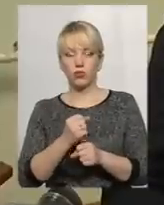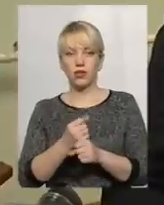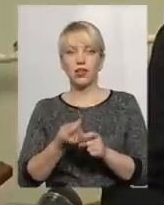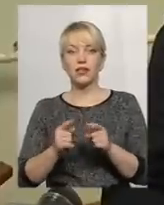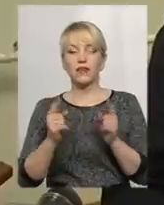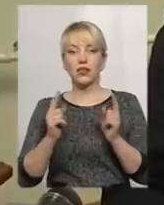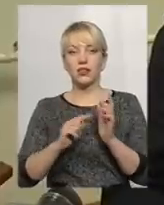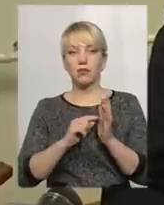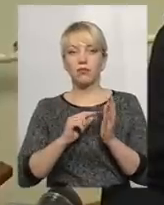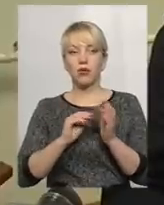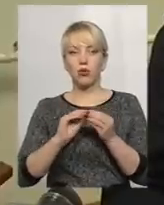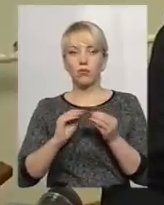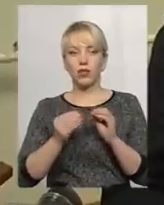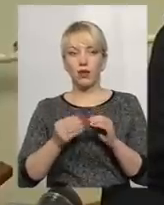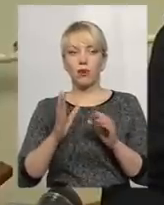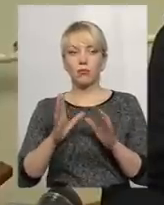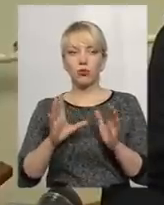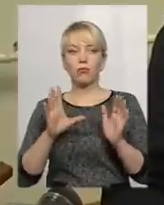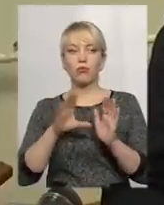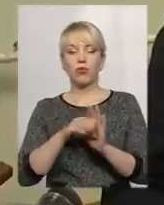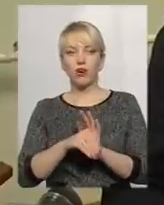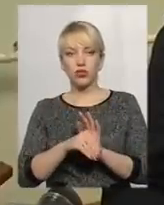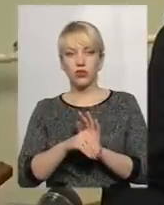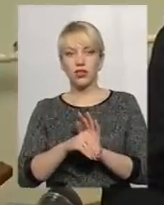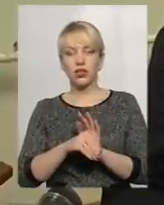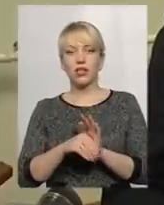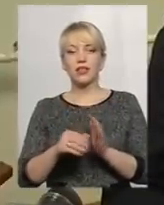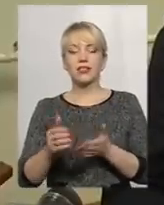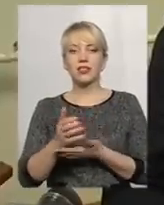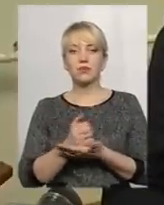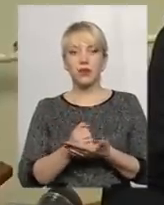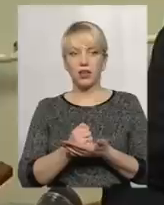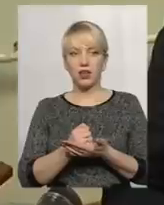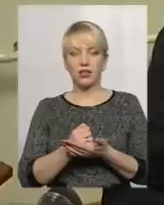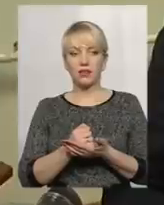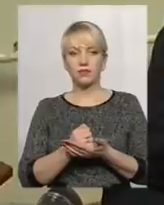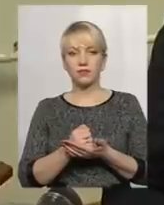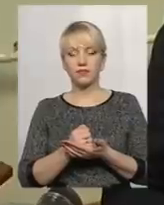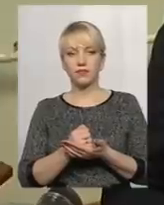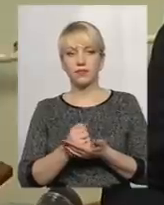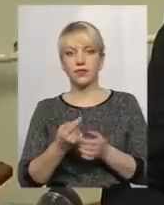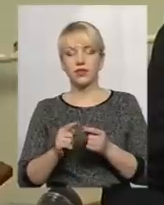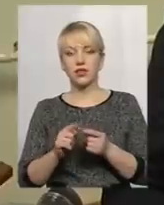Але ми будемо проваджувати розподільчі збирання самих твердих повітових відходів.